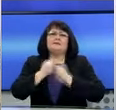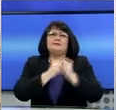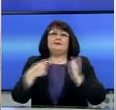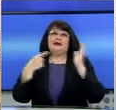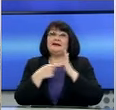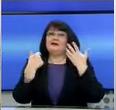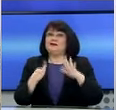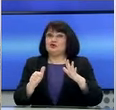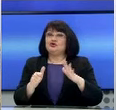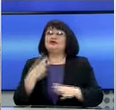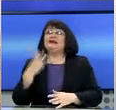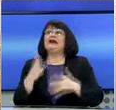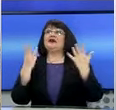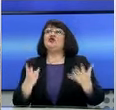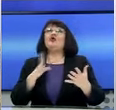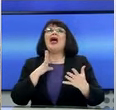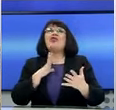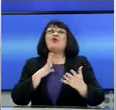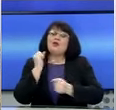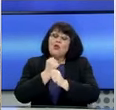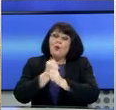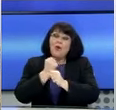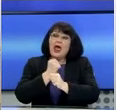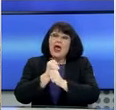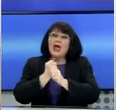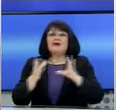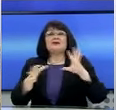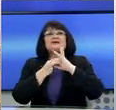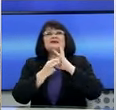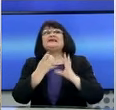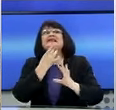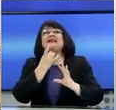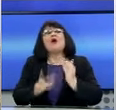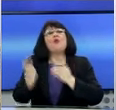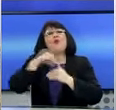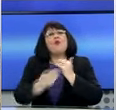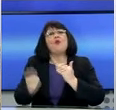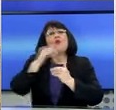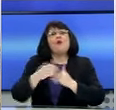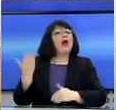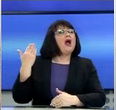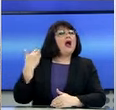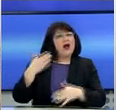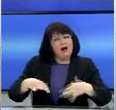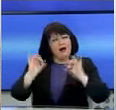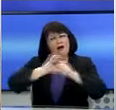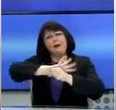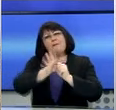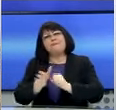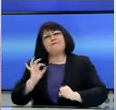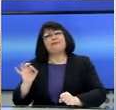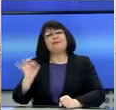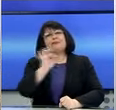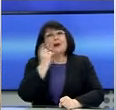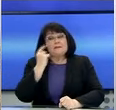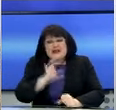.638 ανθρώπων, οι οποίοι έχουν συνεργαστεί σκληρά άοχνα από την έναρξη της πανδημίας μέχρι σήμερα στην